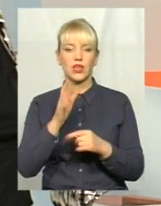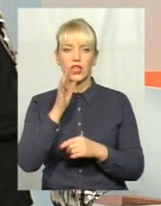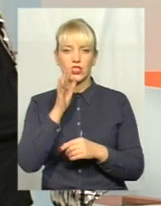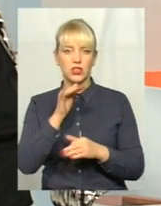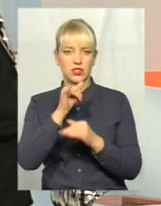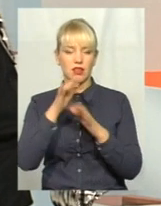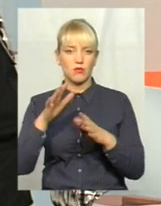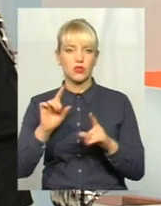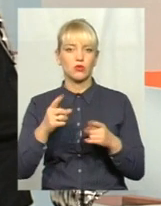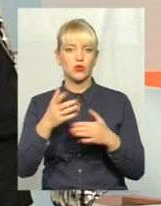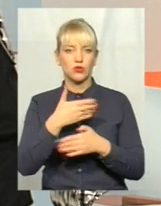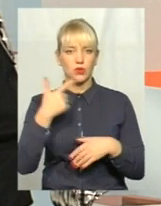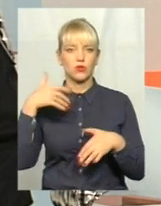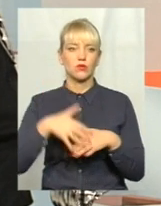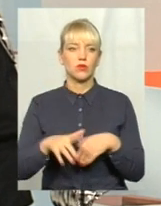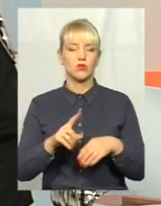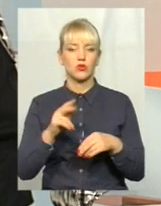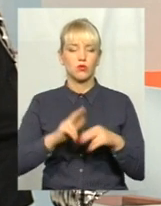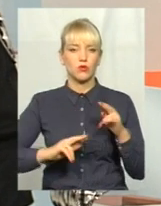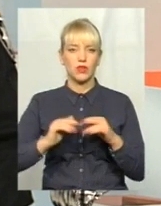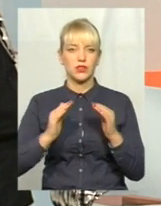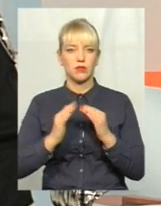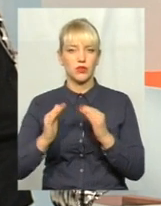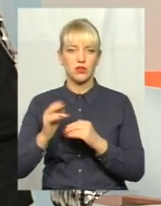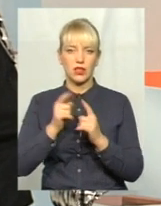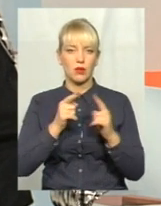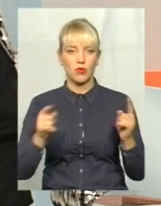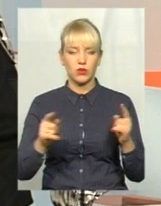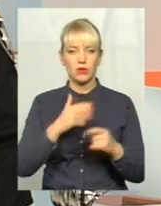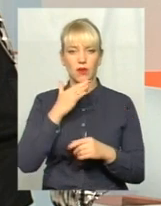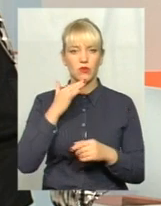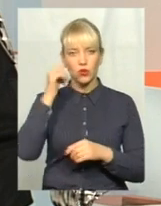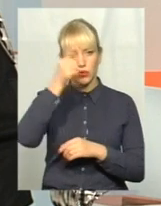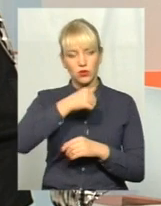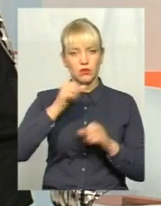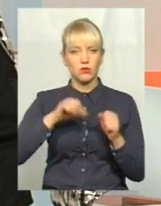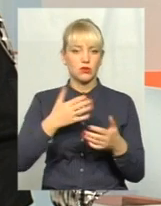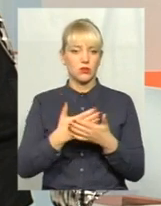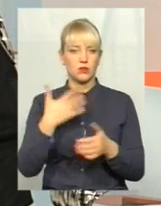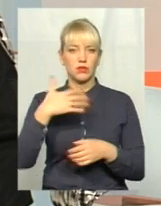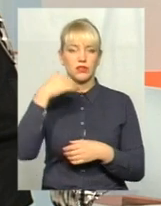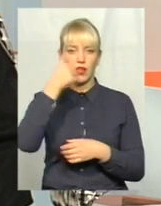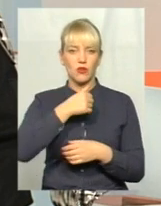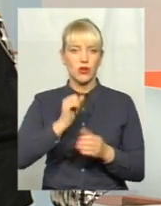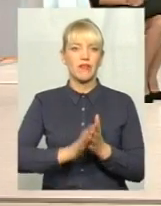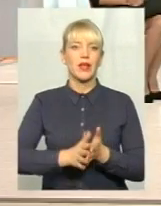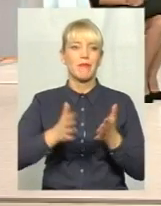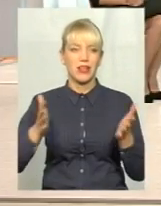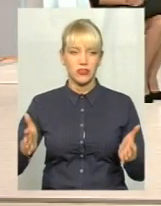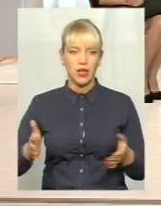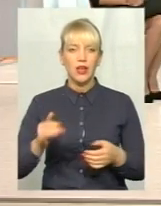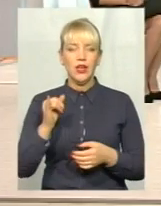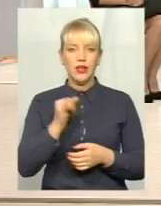неможливо, тому що ми розуміємо, що будинки будувалися на протязі багатьох років, мабуть, років 50, а то і більше, і